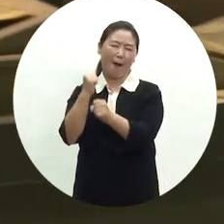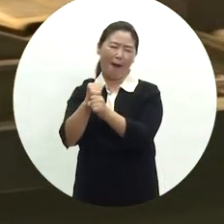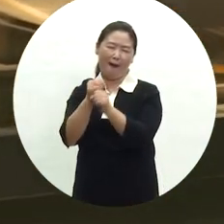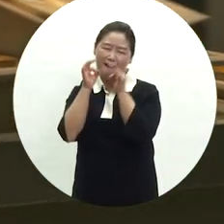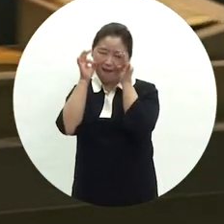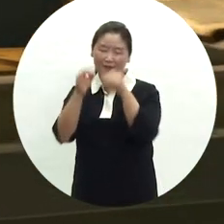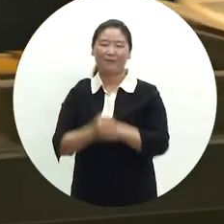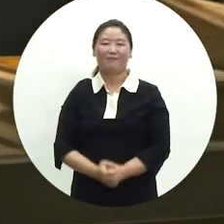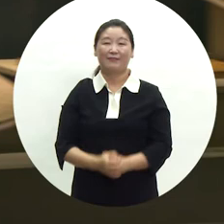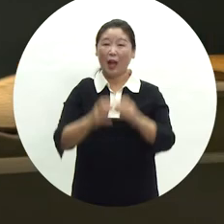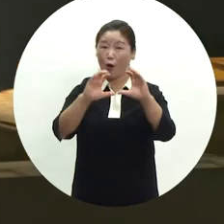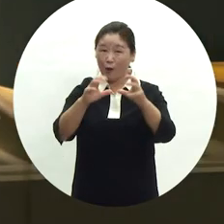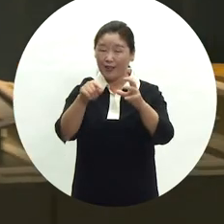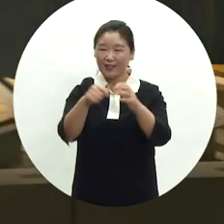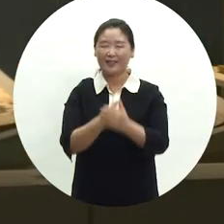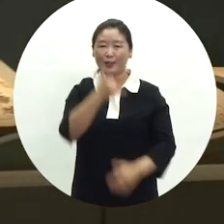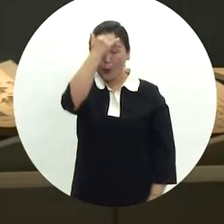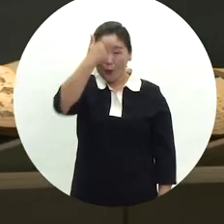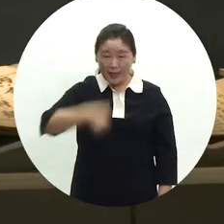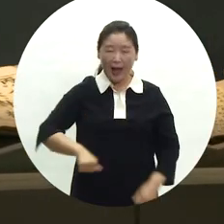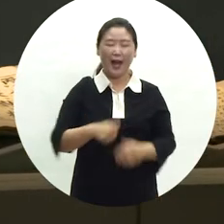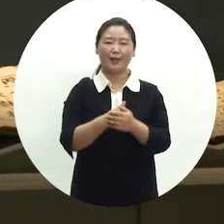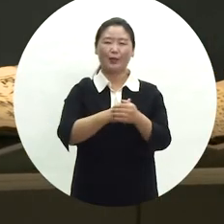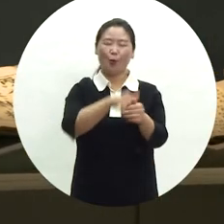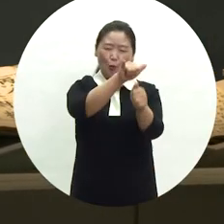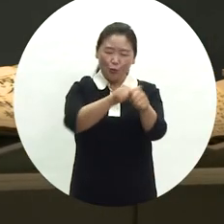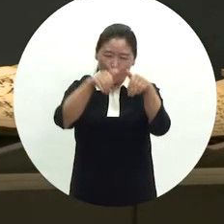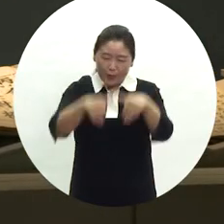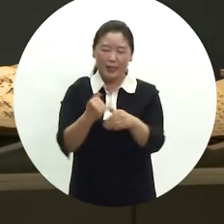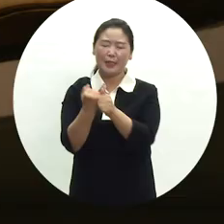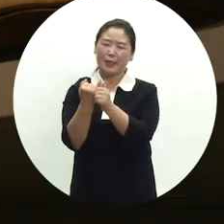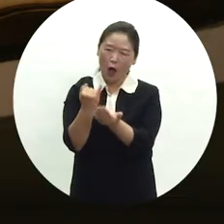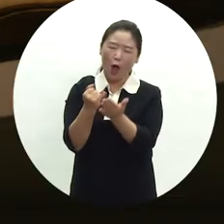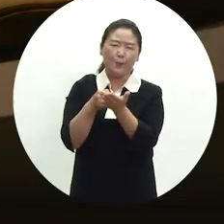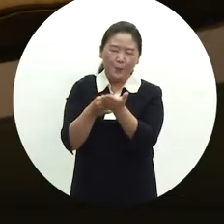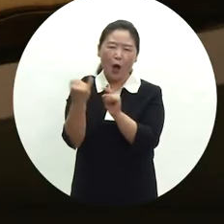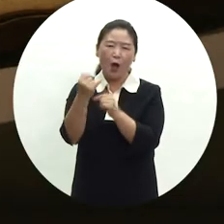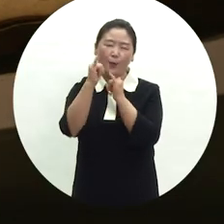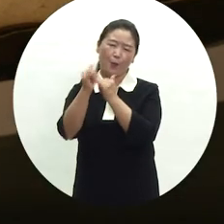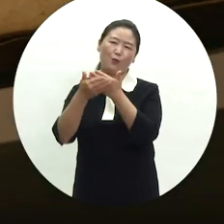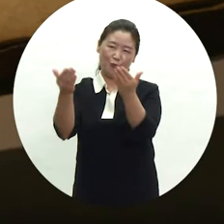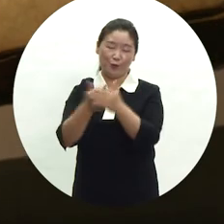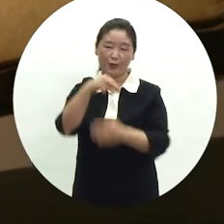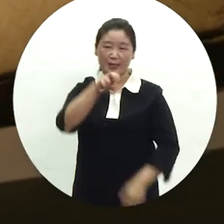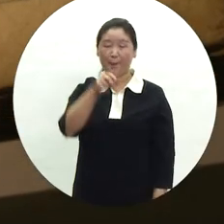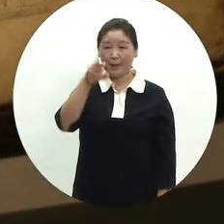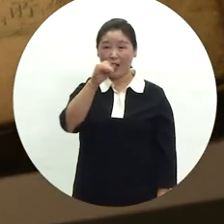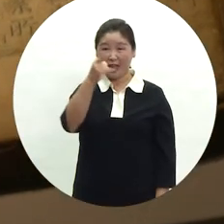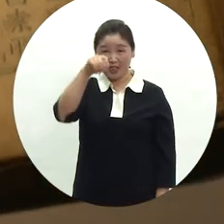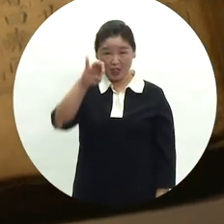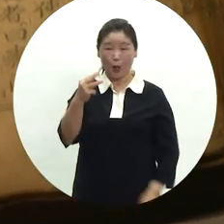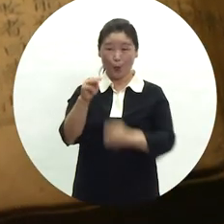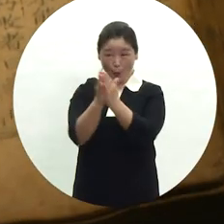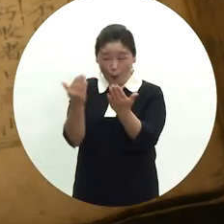하였습니다. 국가에서는 효자, 충신, 연려를 표창하고 삼강행실도 등을 그림과 함께